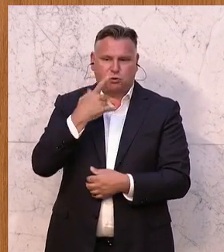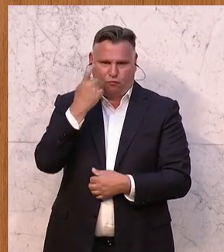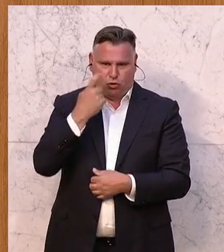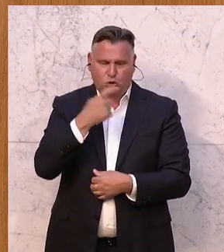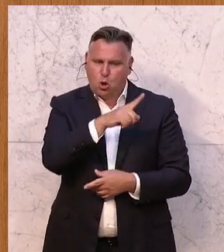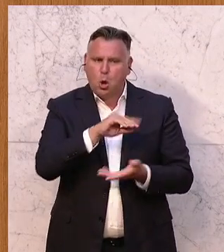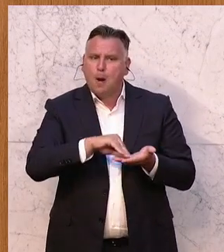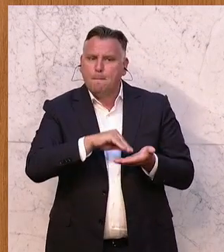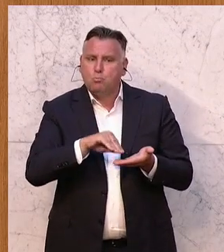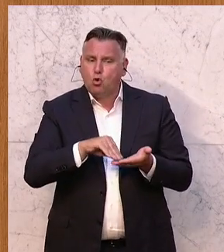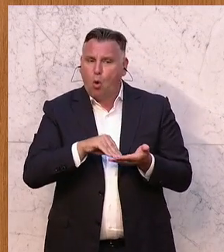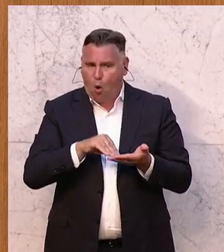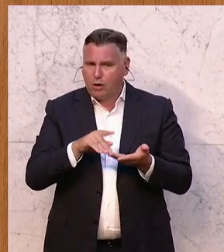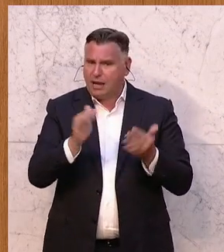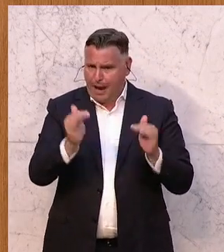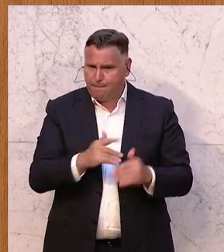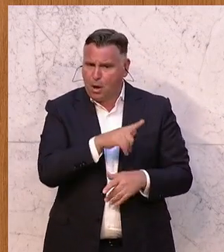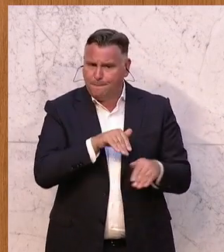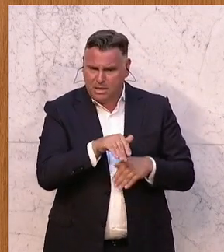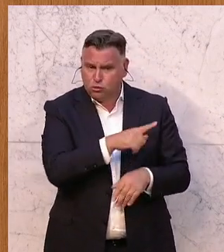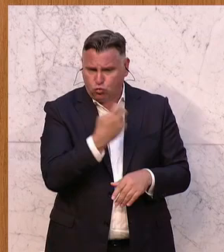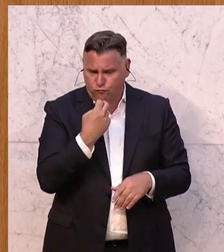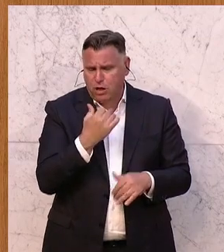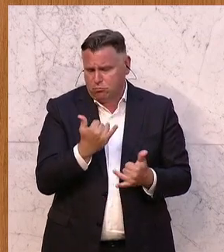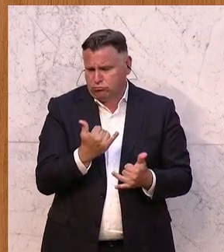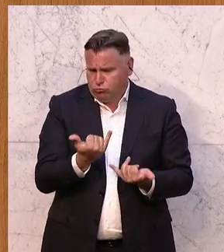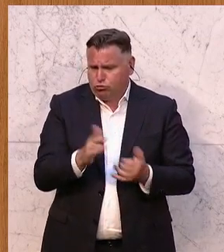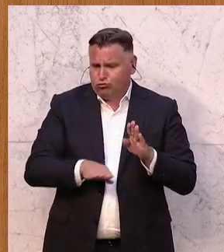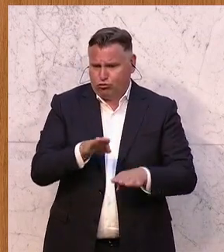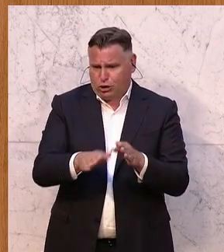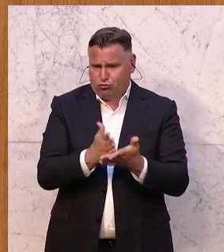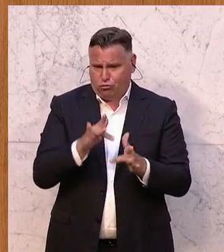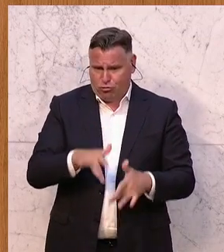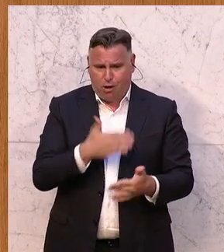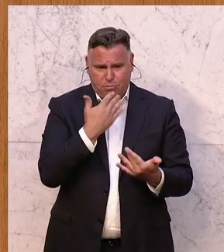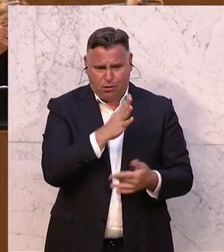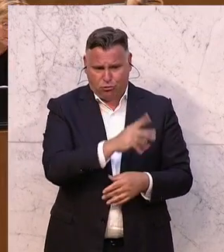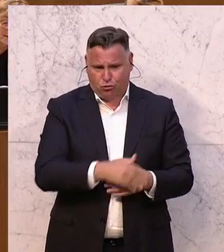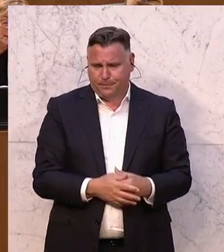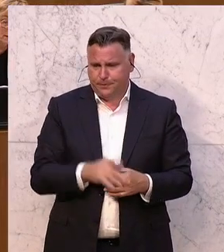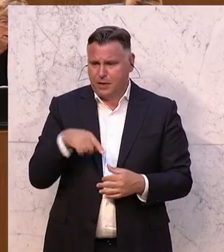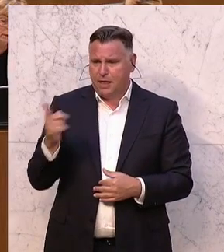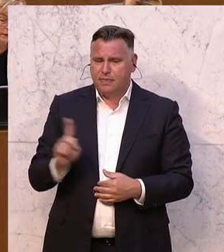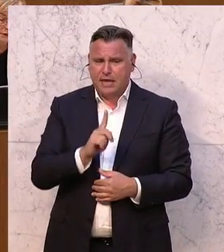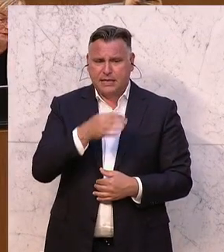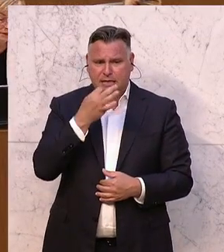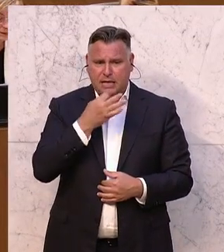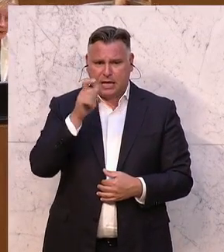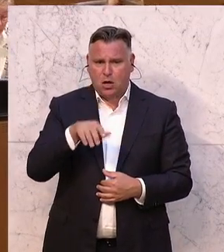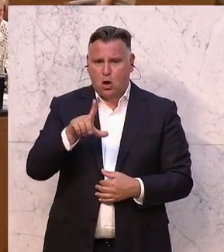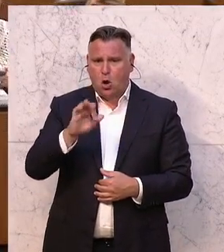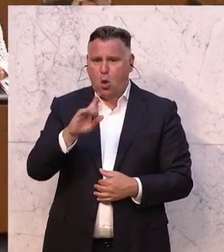Bürokratieabbau und das ist ein einzelner Schritt dazu, wieder einmal. Dankeschön. Gabriel Obernostauer von der ÖVP spricht über